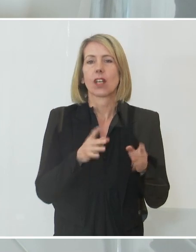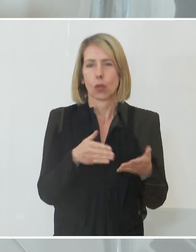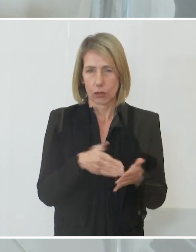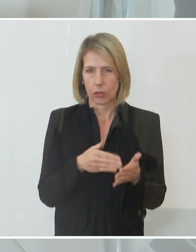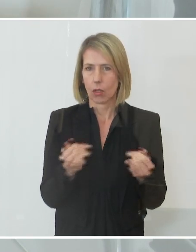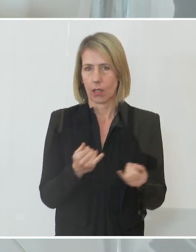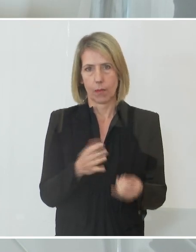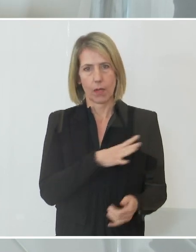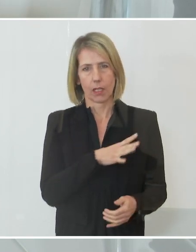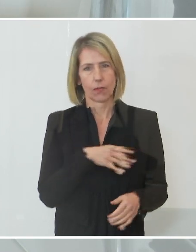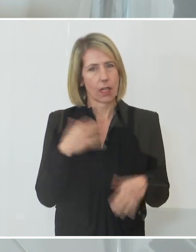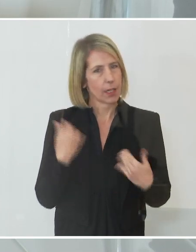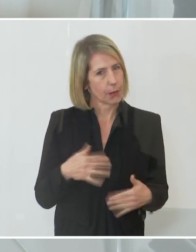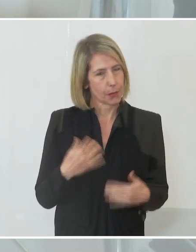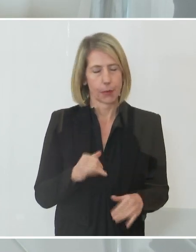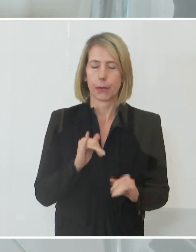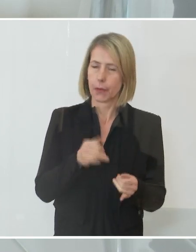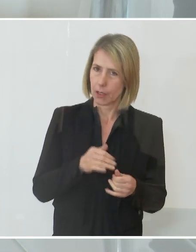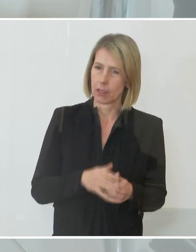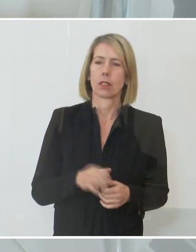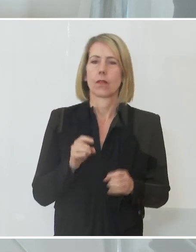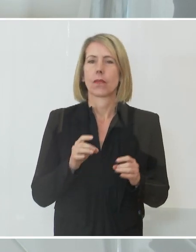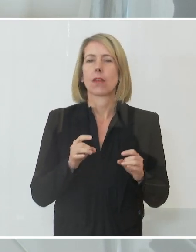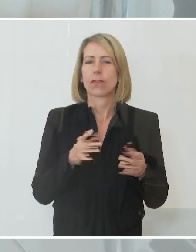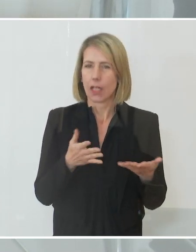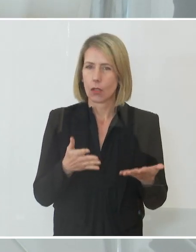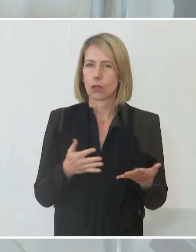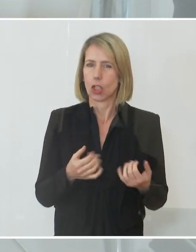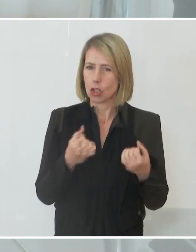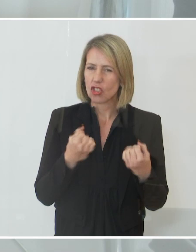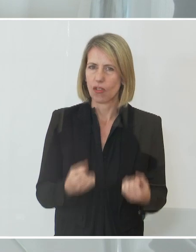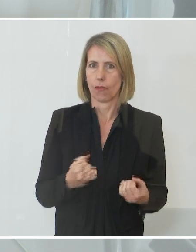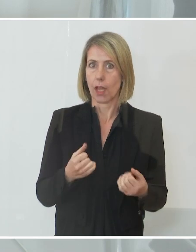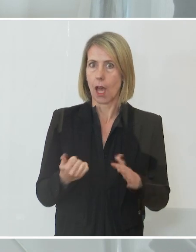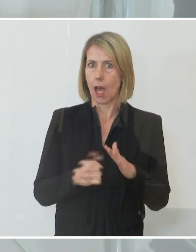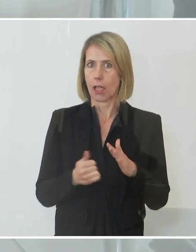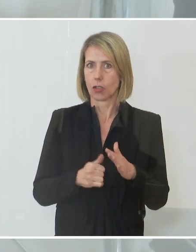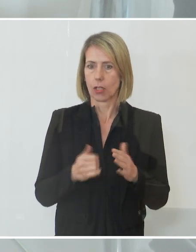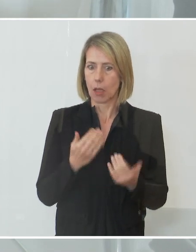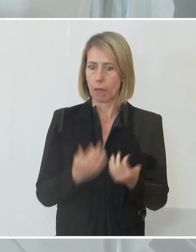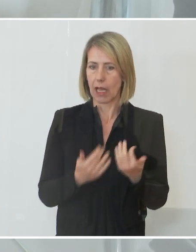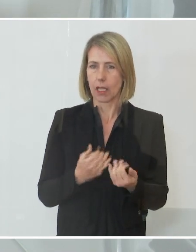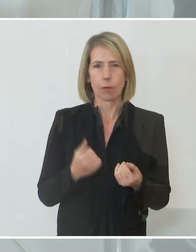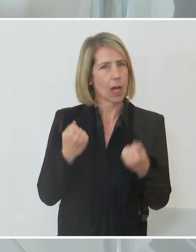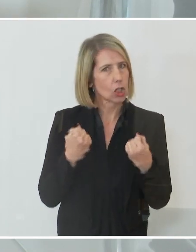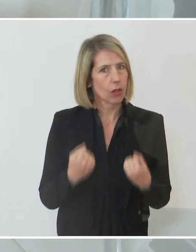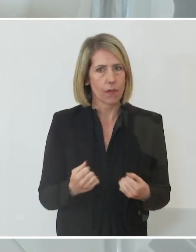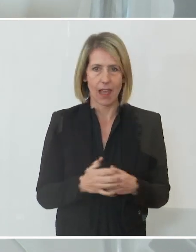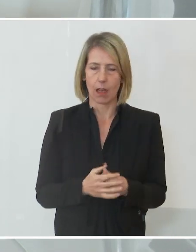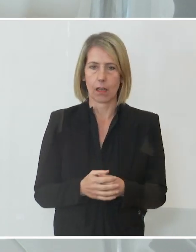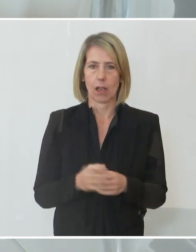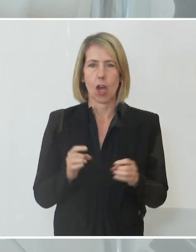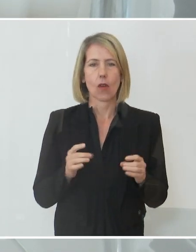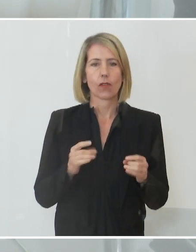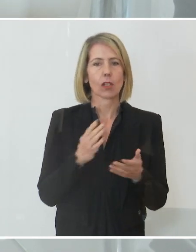wie vor gefährlich ist, weil das Virus schwer berechenbar ist und weil uns das Virus schon mehr